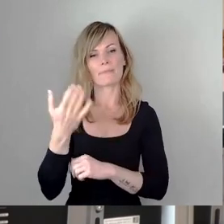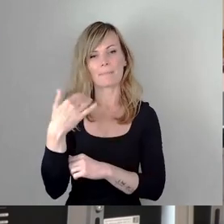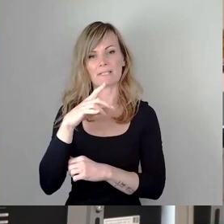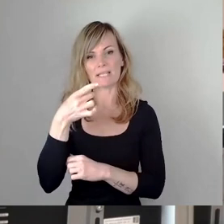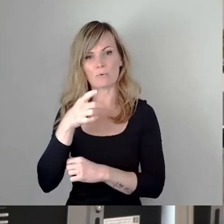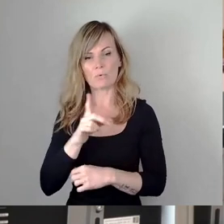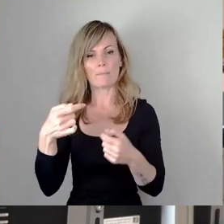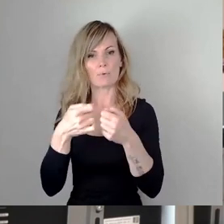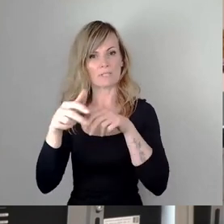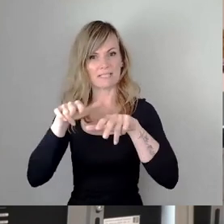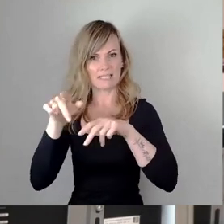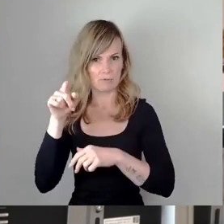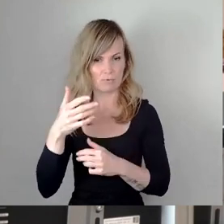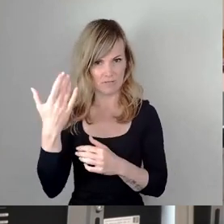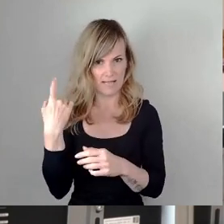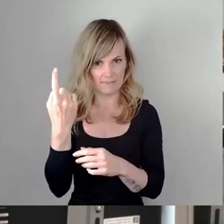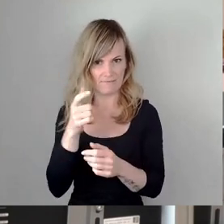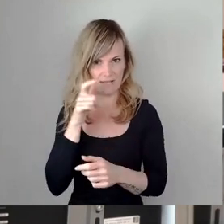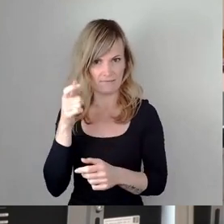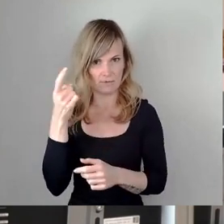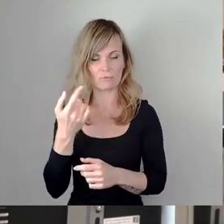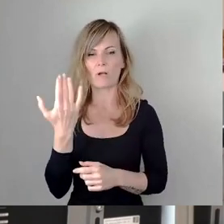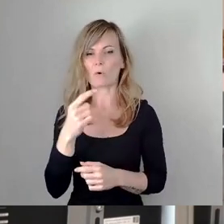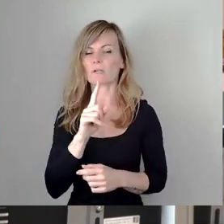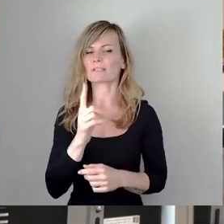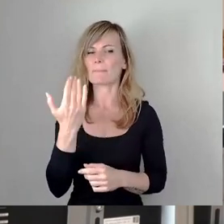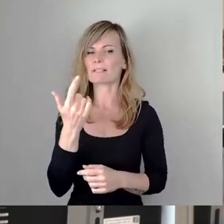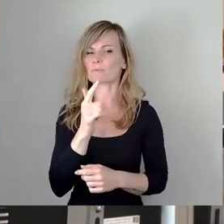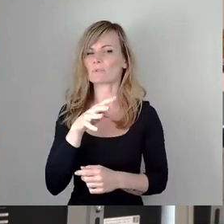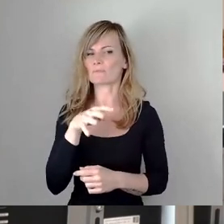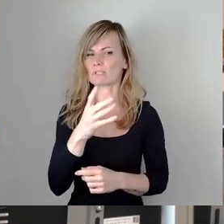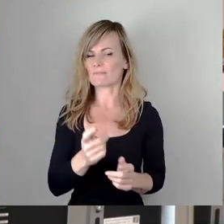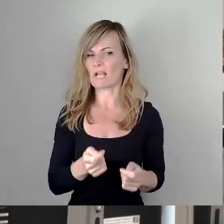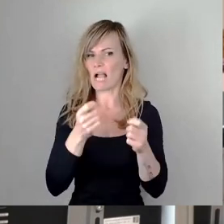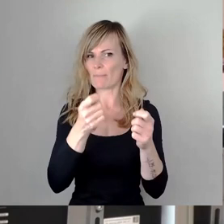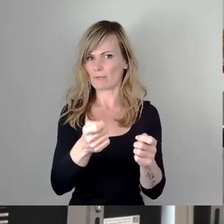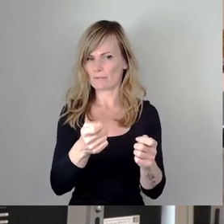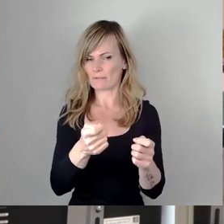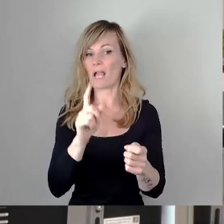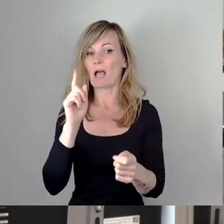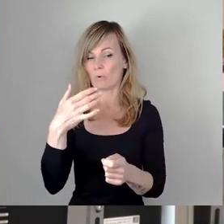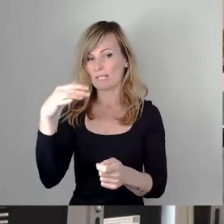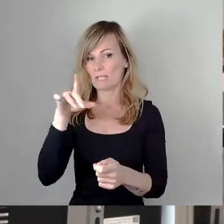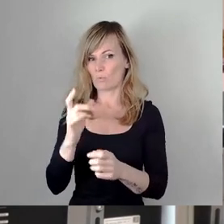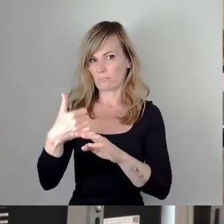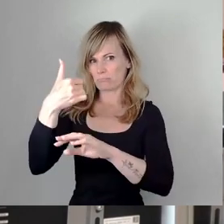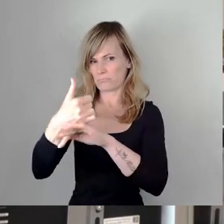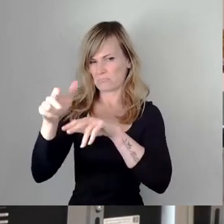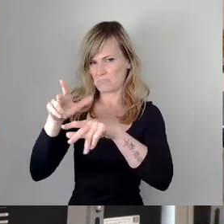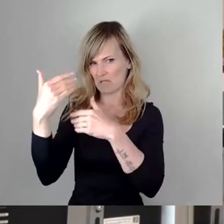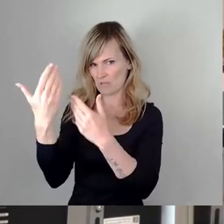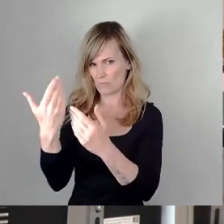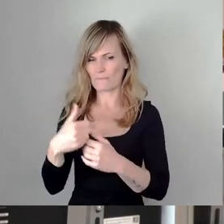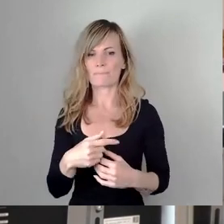auch mit der Änderung der Vergabeordnung von 2014 ebenfalls durch die CDU-geführte Bundesregierung die Regelung hinsichtlich Ausschreibungspflichten für